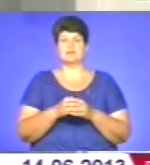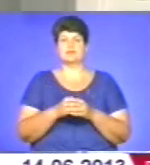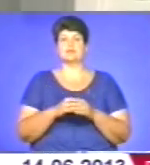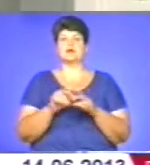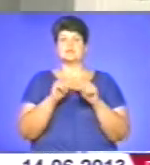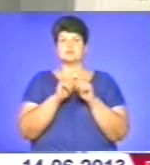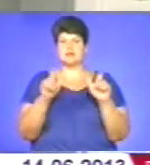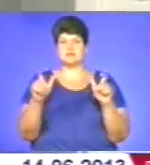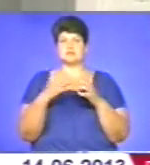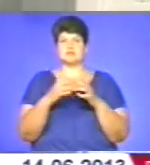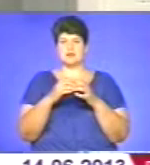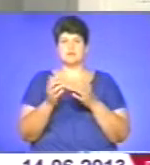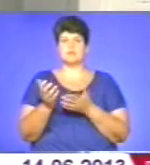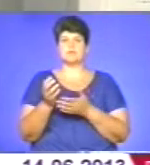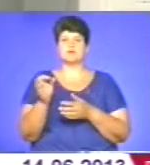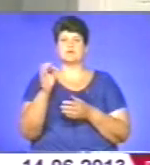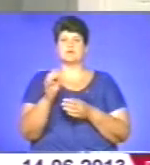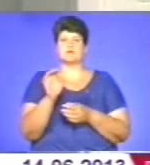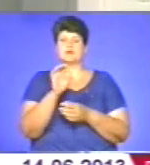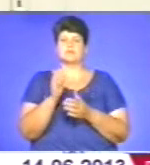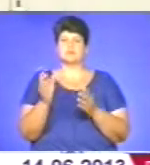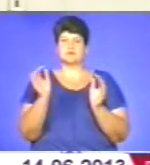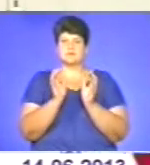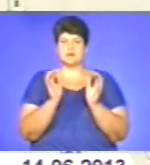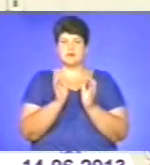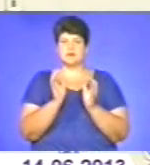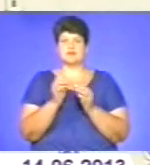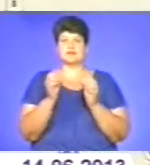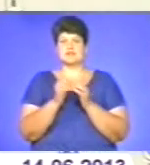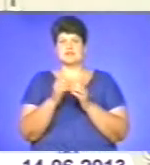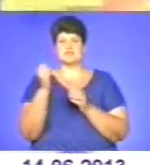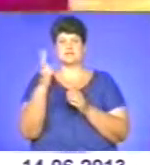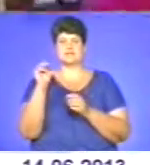середньому заготовляють 10-12 тисяч літрів крові на рік.